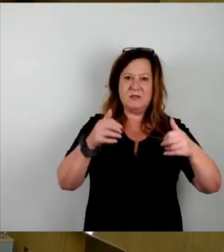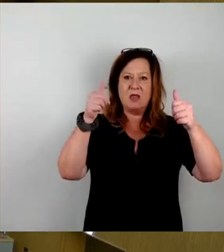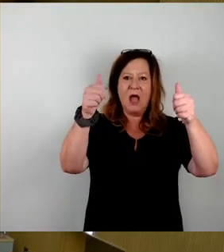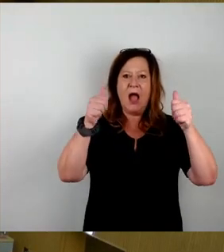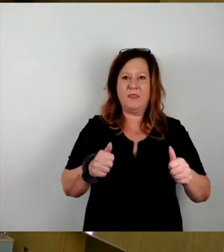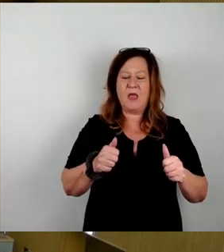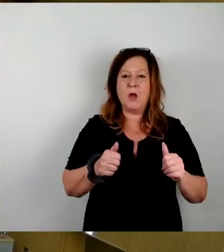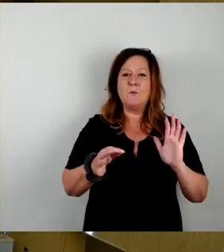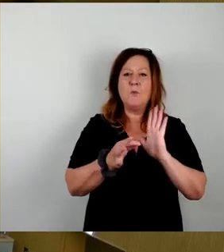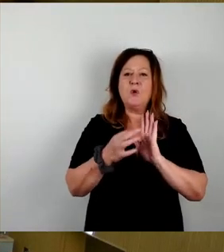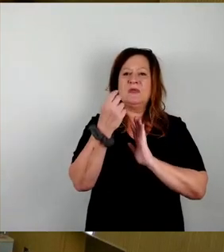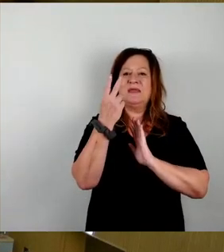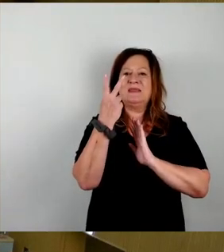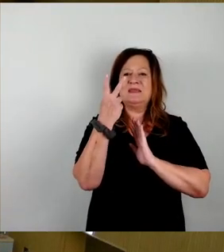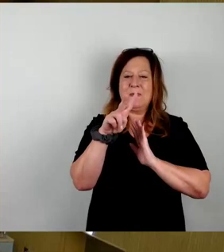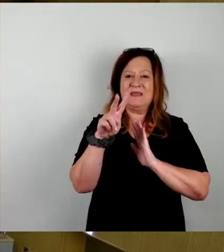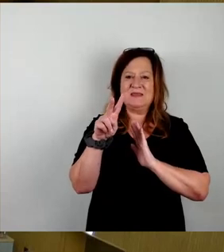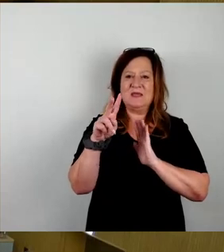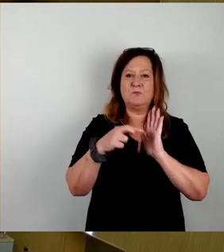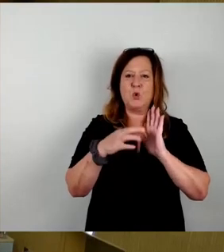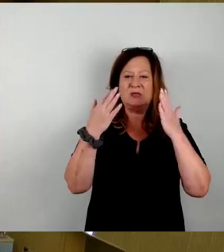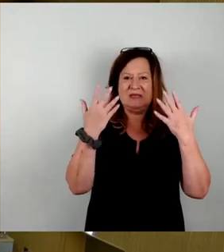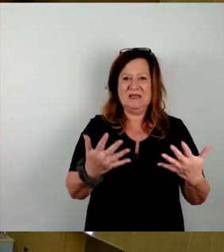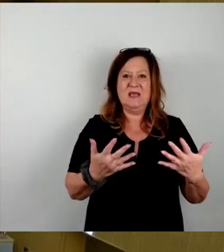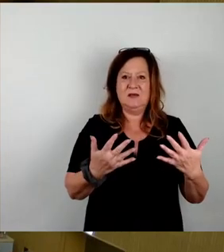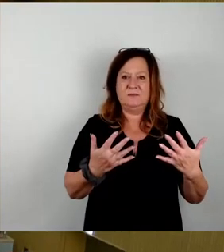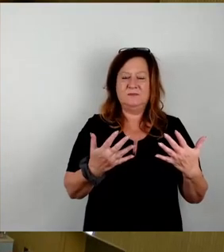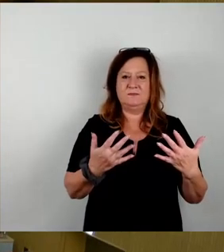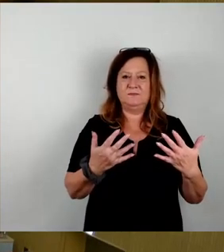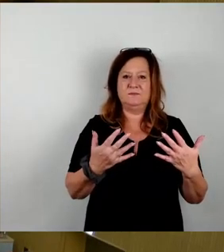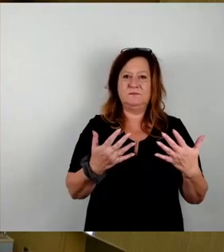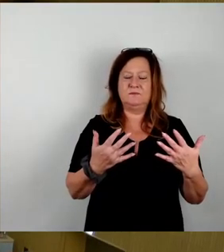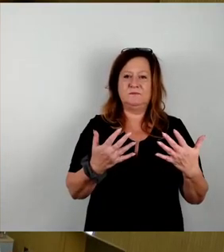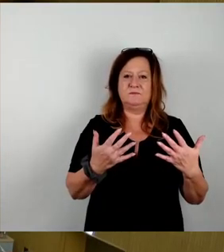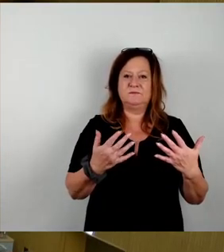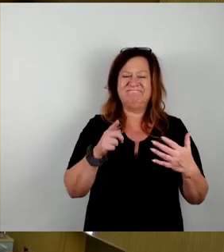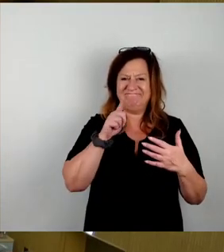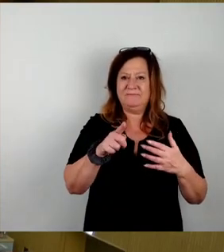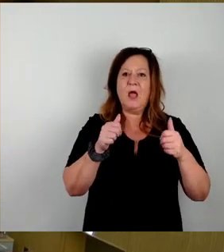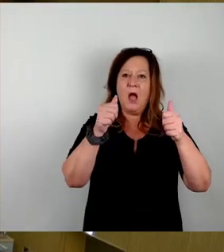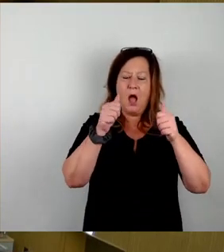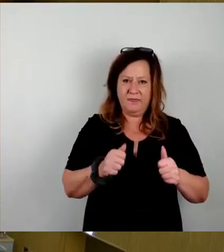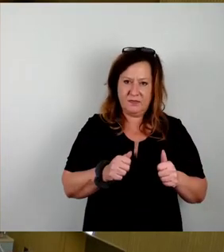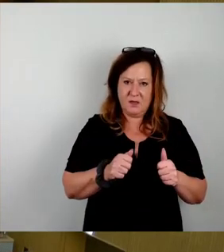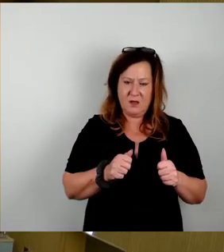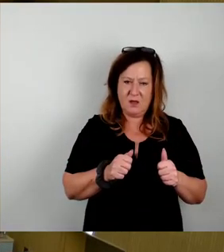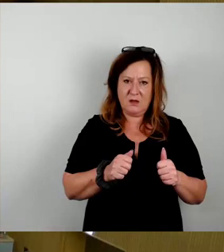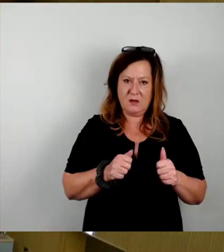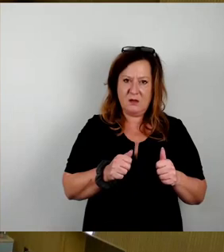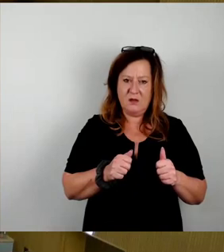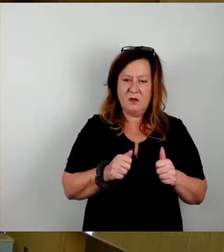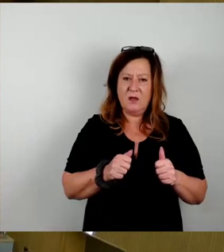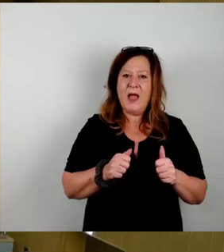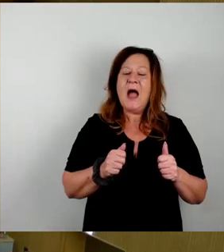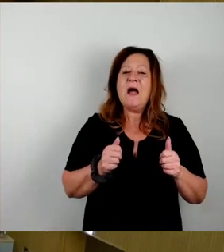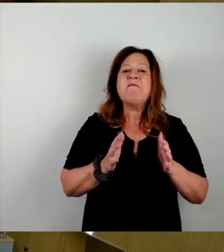2010 der Tagesordnung. Und das ist ein Antrag, der ebenso von Fraktionen Freie